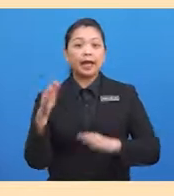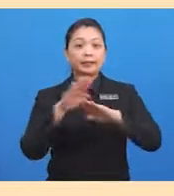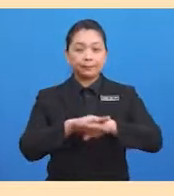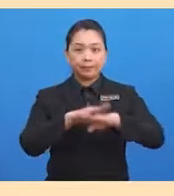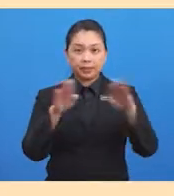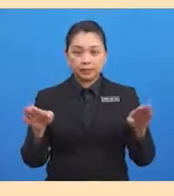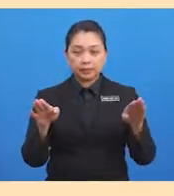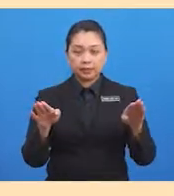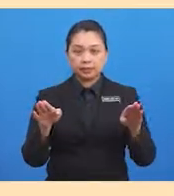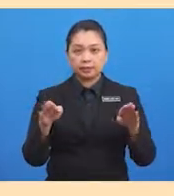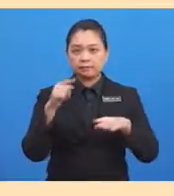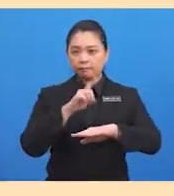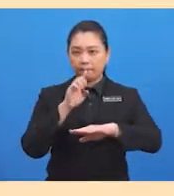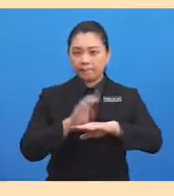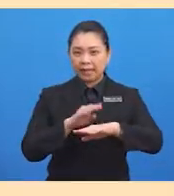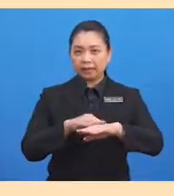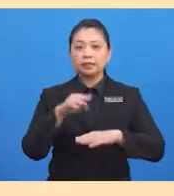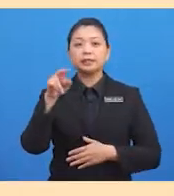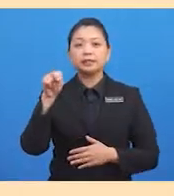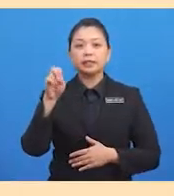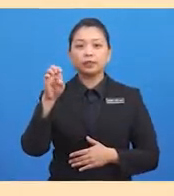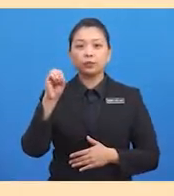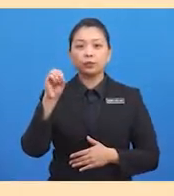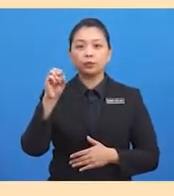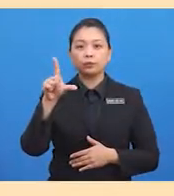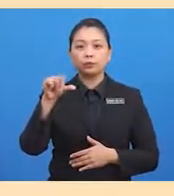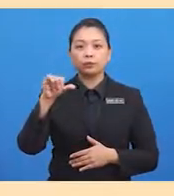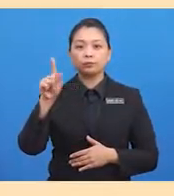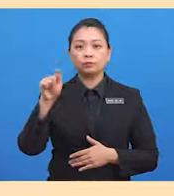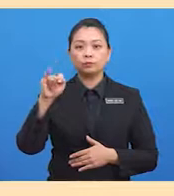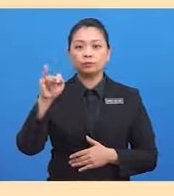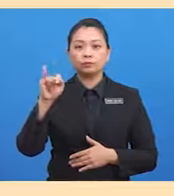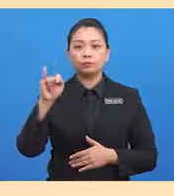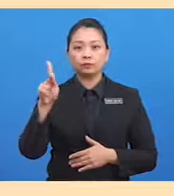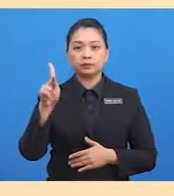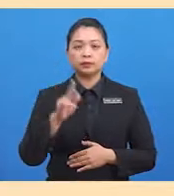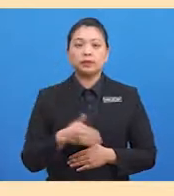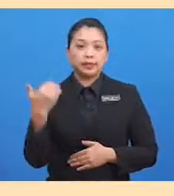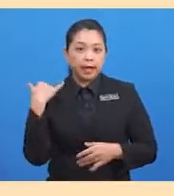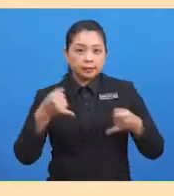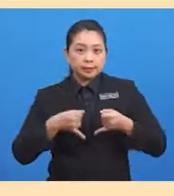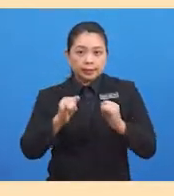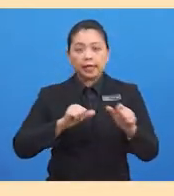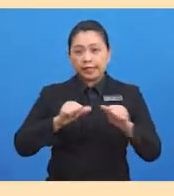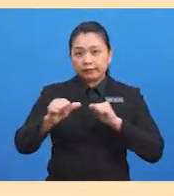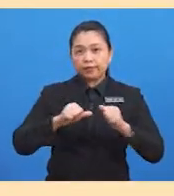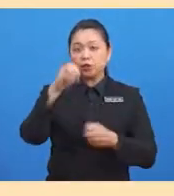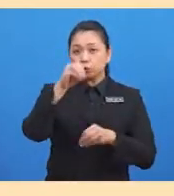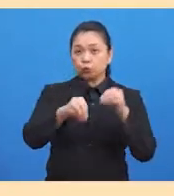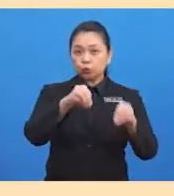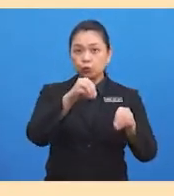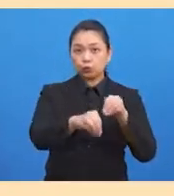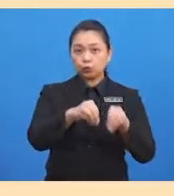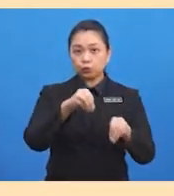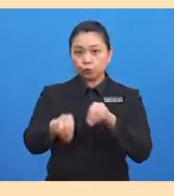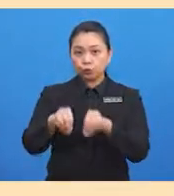Manusia pada Zaman ini telah mampu menjalankan aktiviti pertanian. Kesannya ialah aktiviti